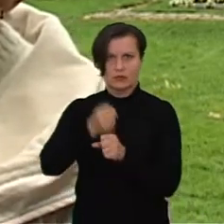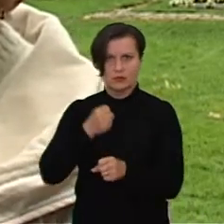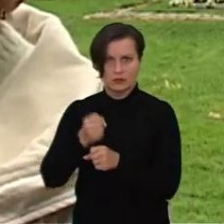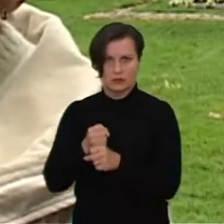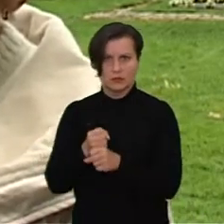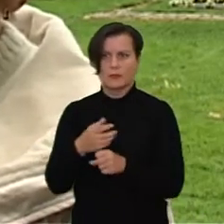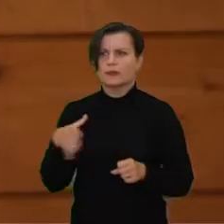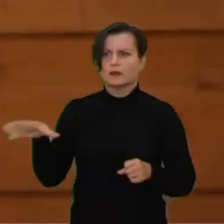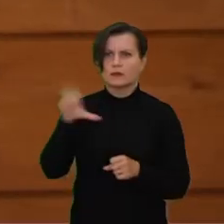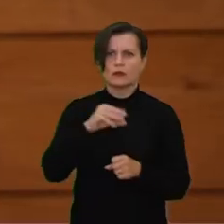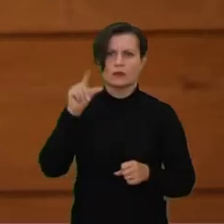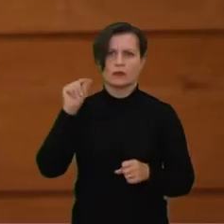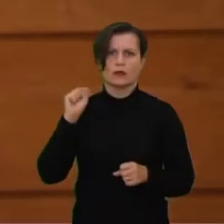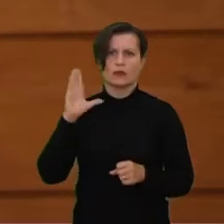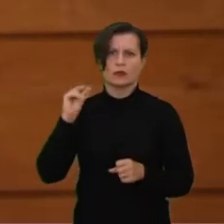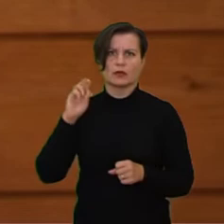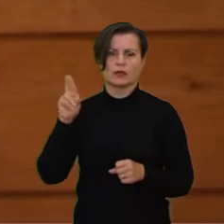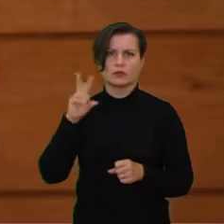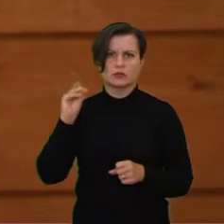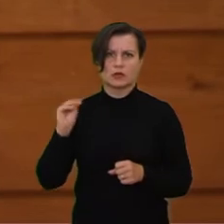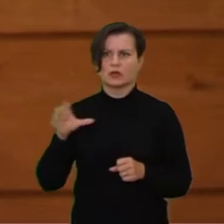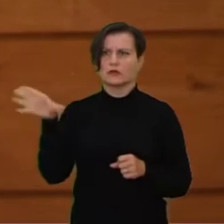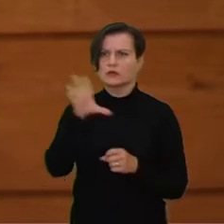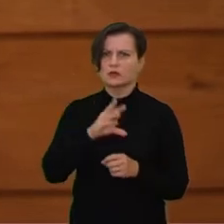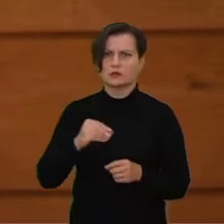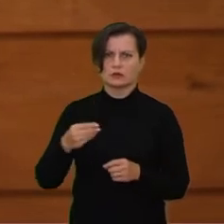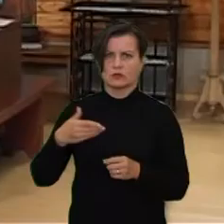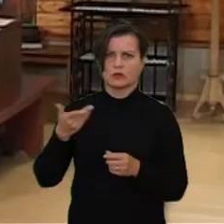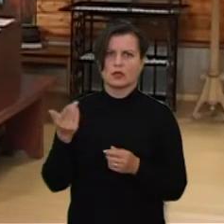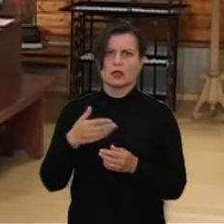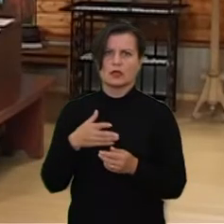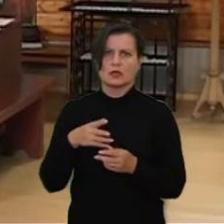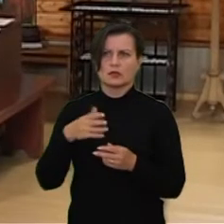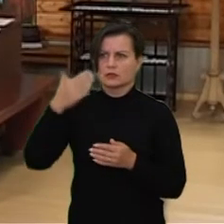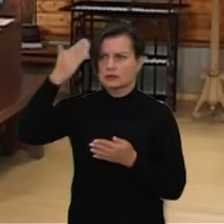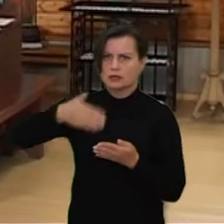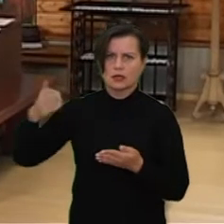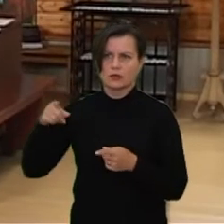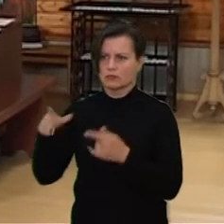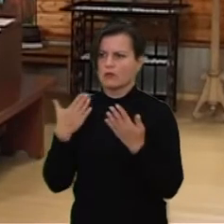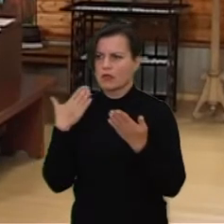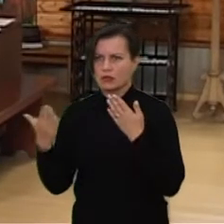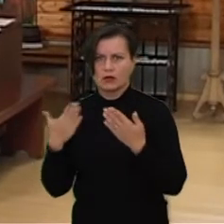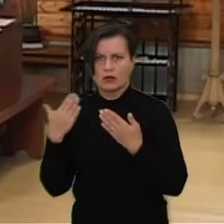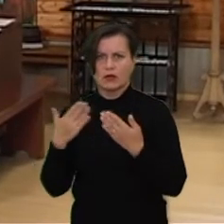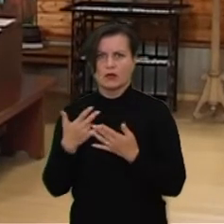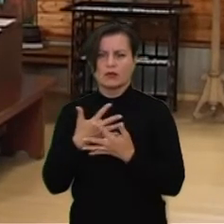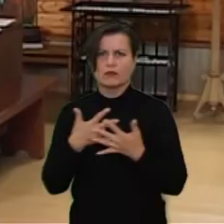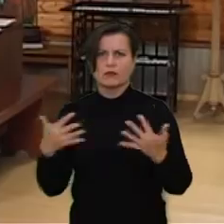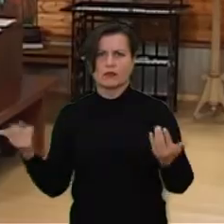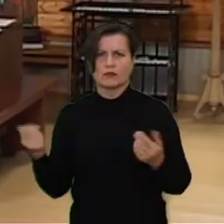darė, jeigu darė. Visoji paberžėje, visose sienose, visam bendravime su žmonėmis būdavo.